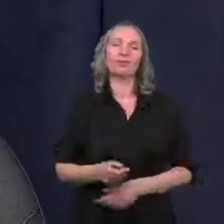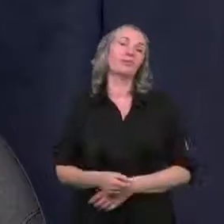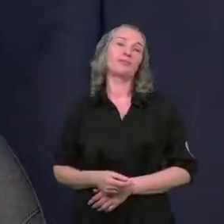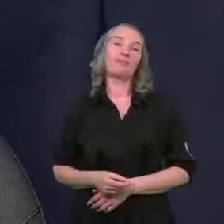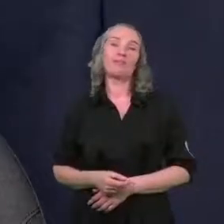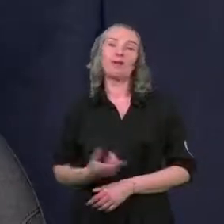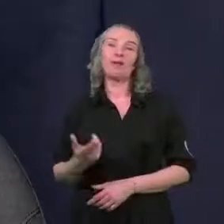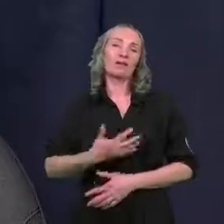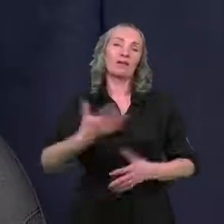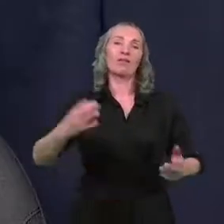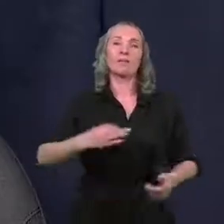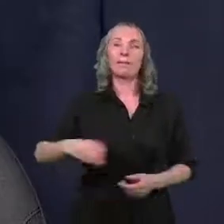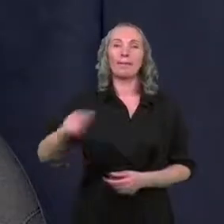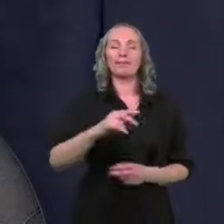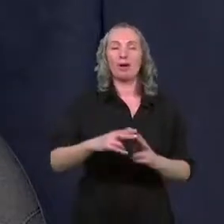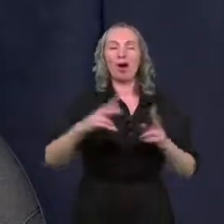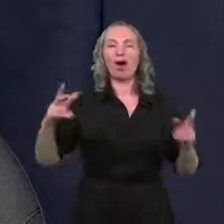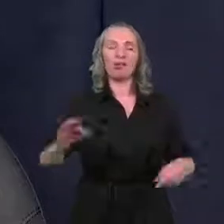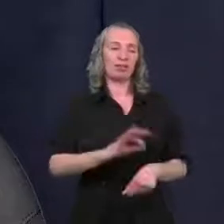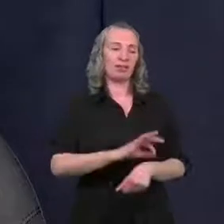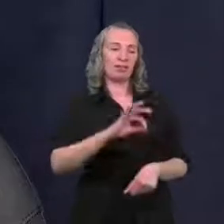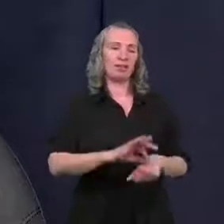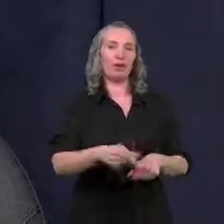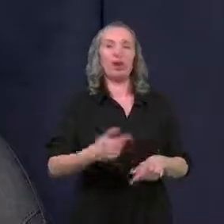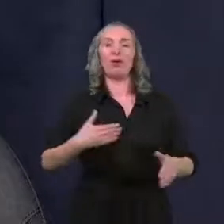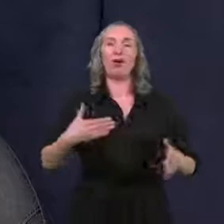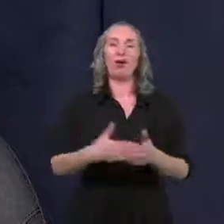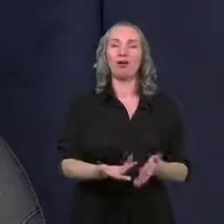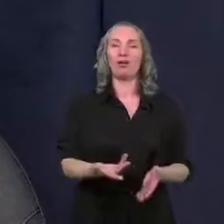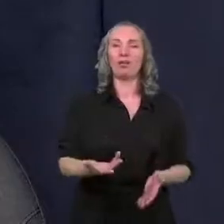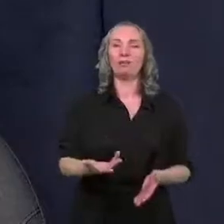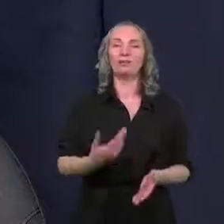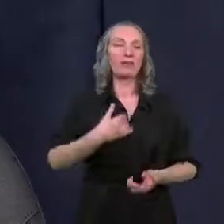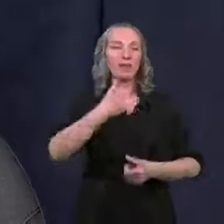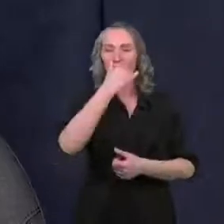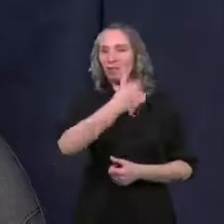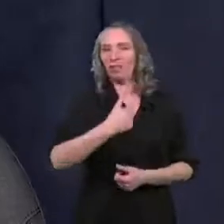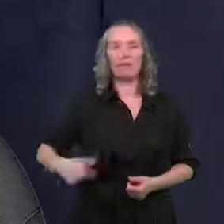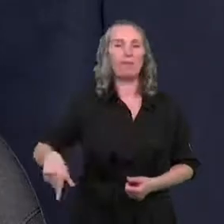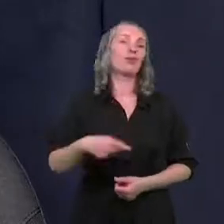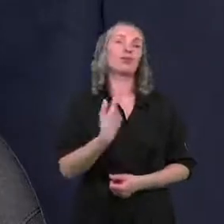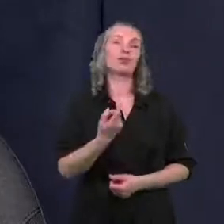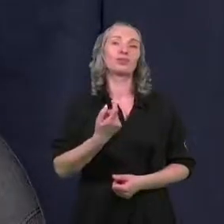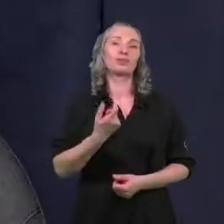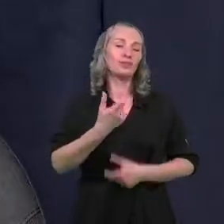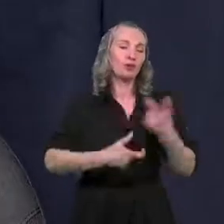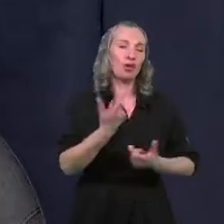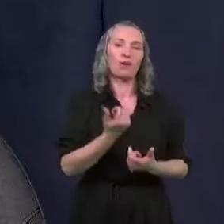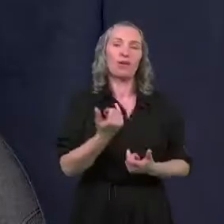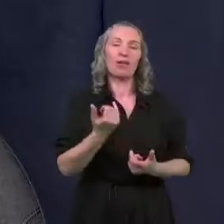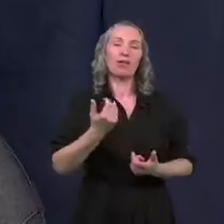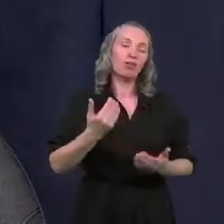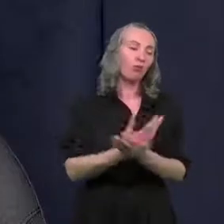Drodzy Państwo, no niestety okres trwałości projektu nas ograniczał i nie mogliśmy realizować tam innych